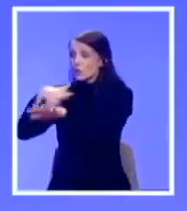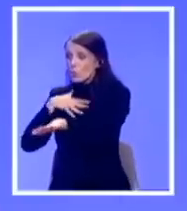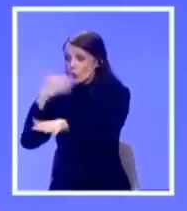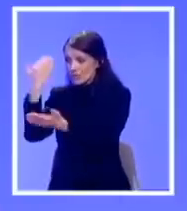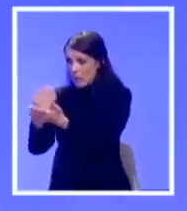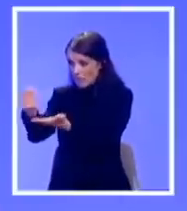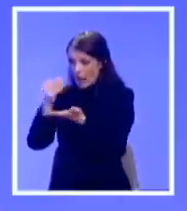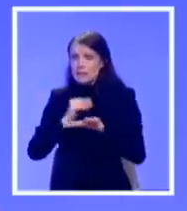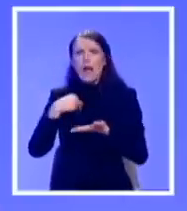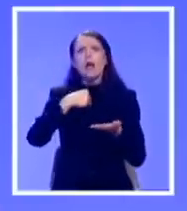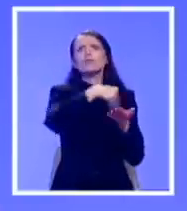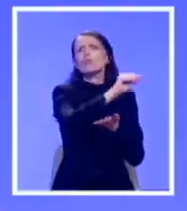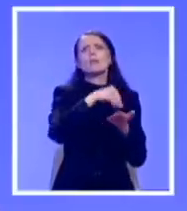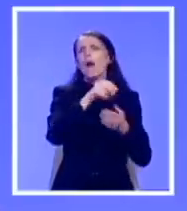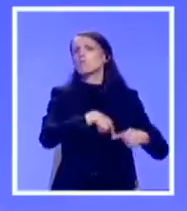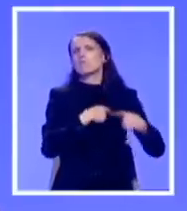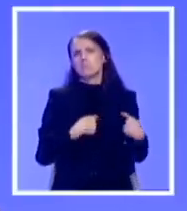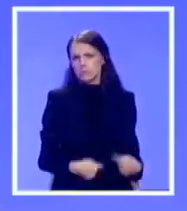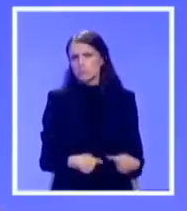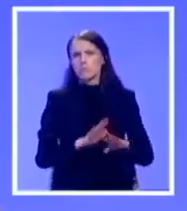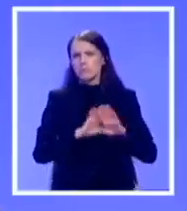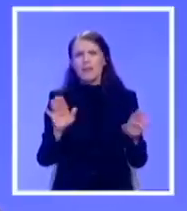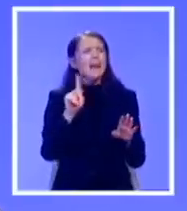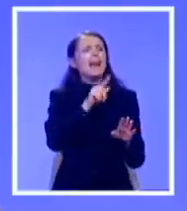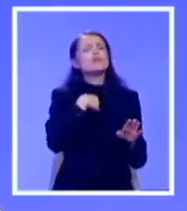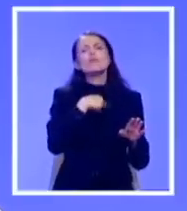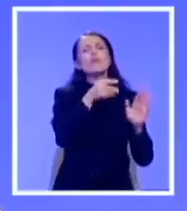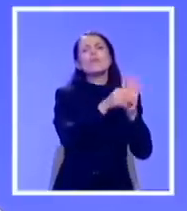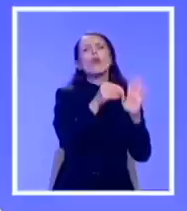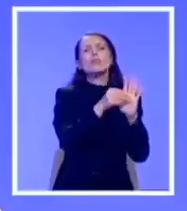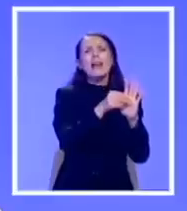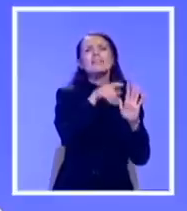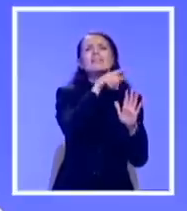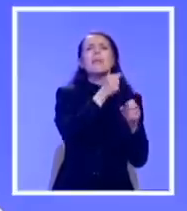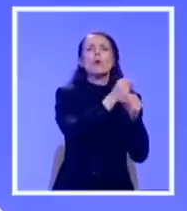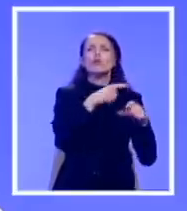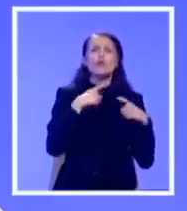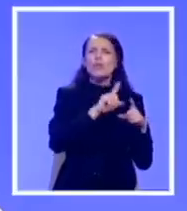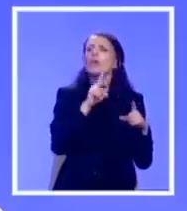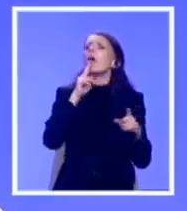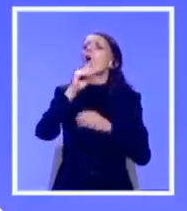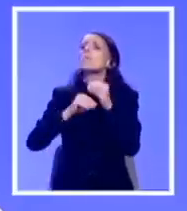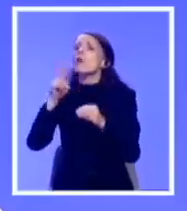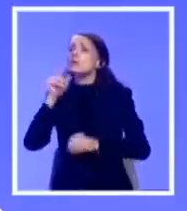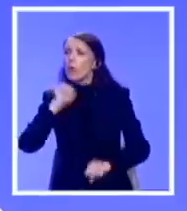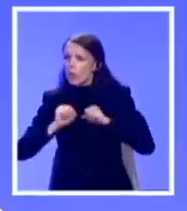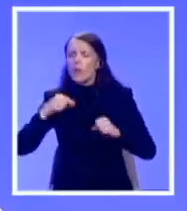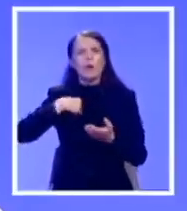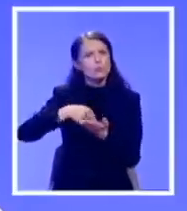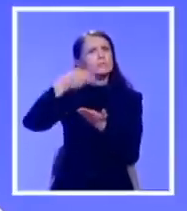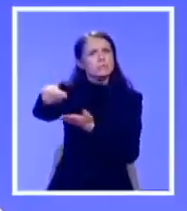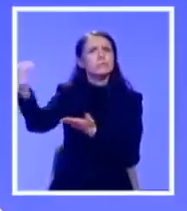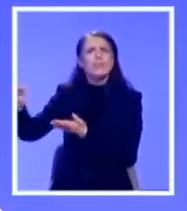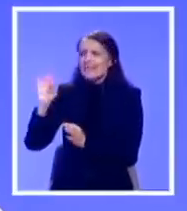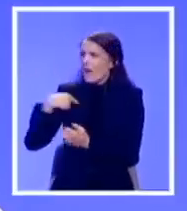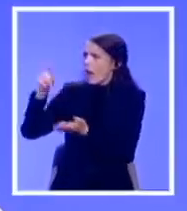dobrotvore svrhe. To sam rešio uvijek drugoj porodici. Neću čak i u Fondaciju podržiti život. Nego uvijek nekoj drugoj porodici koja je ugrožena u Srbiji. Naćemo tu porodicu. Dakle,